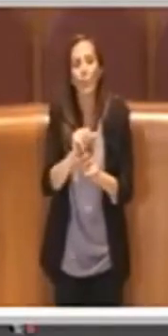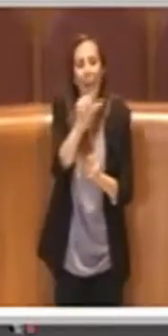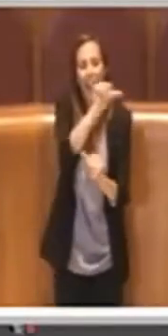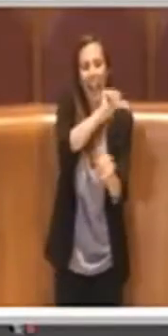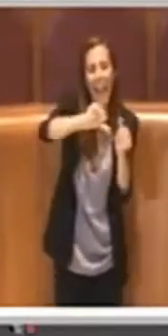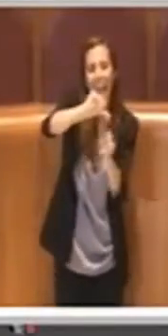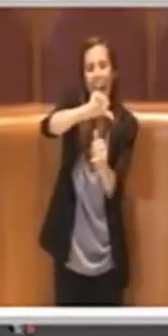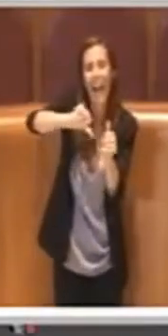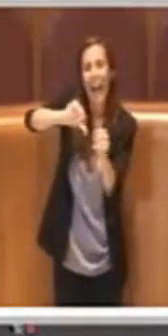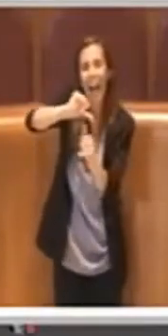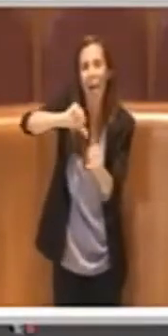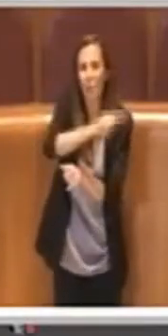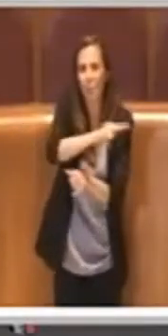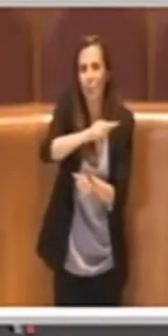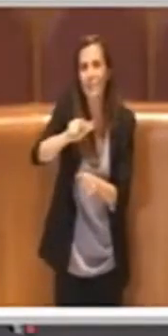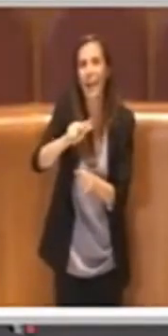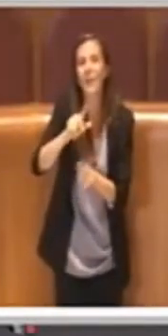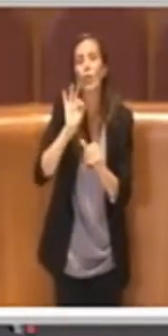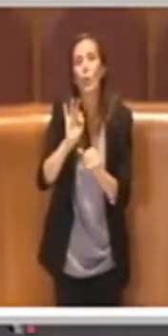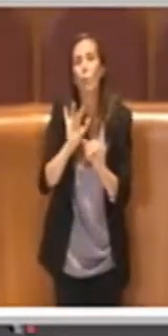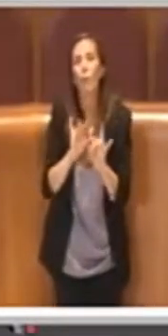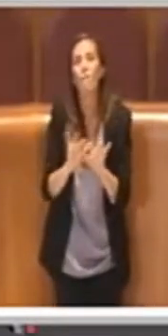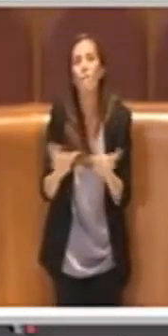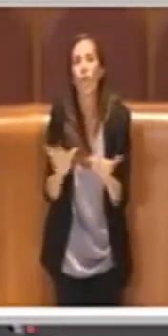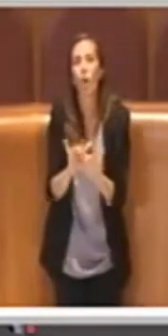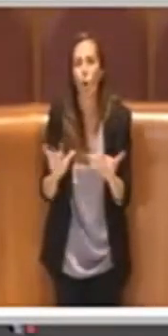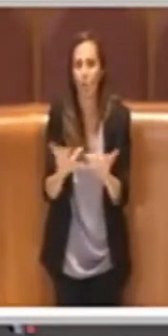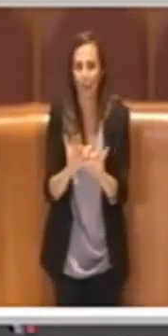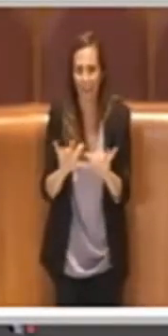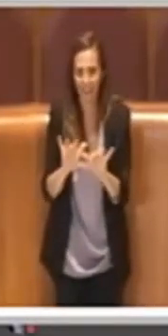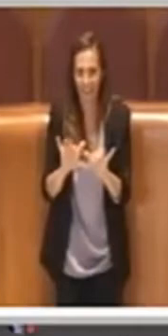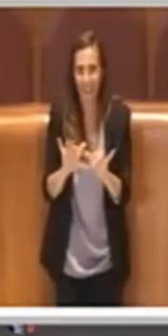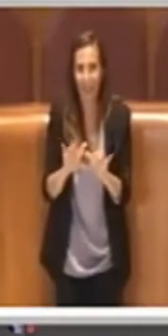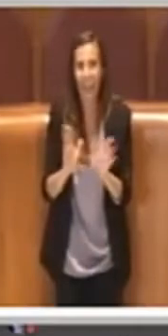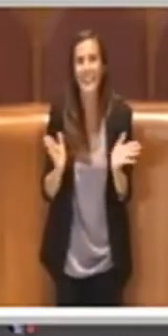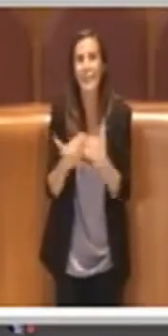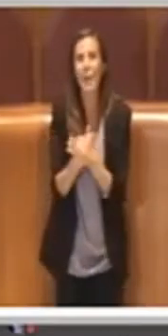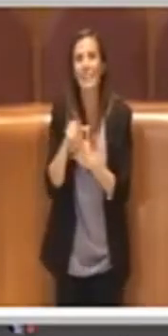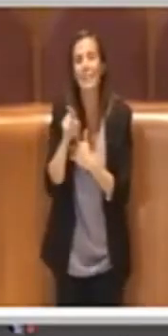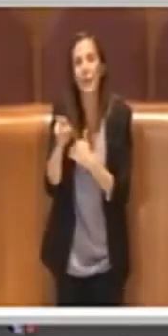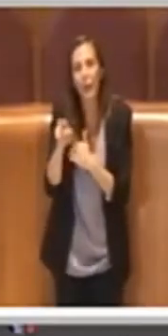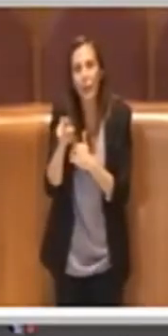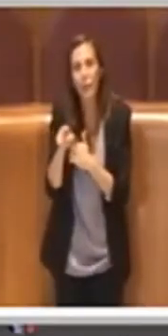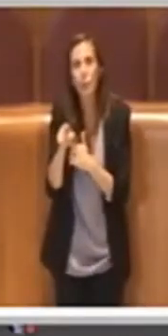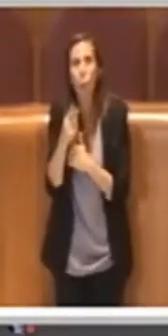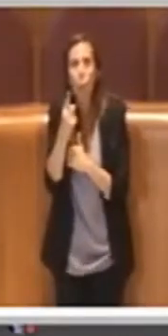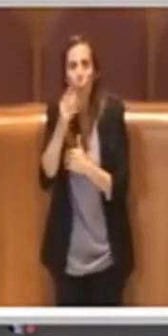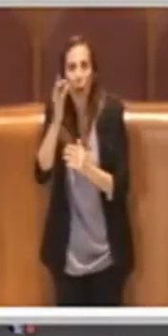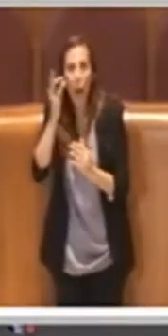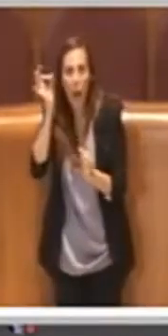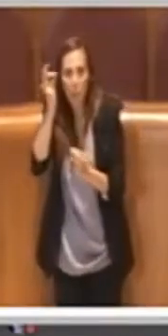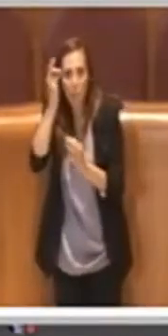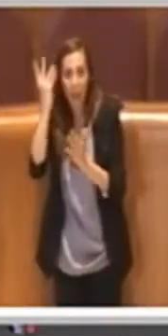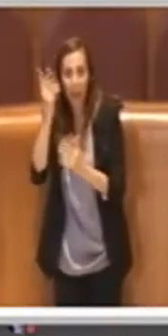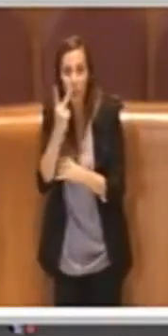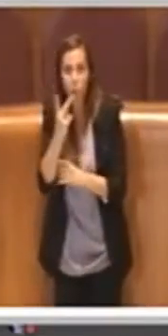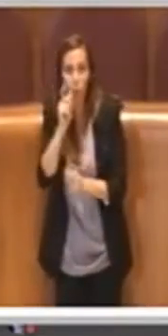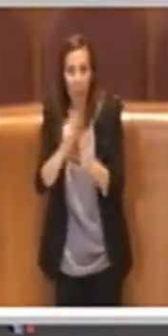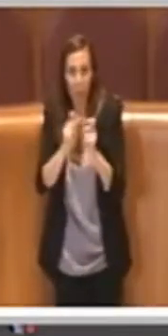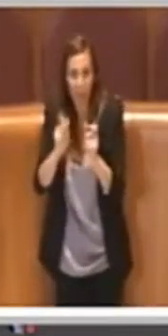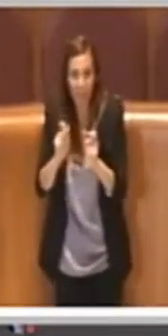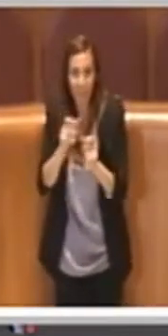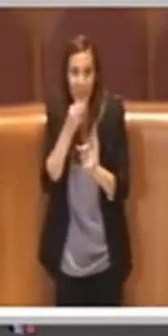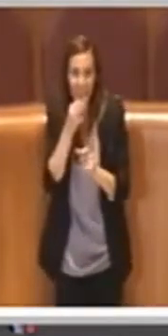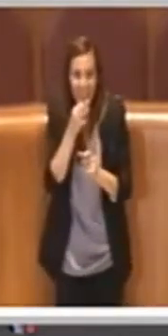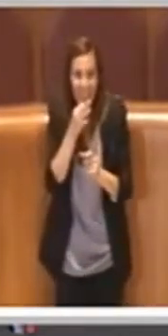contezza su un cartaceo che veniva verificata solo nel dipartimento da una o due persone. Quindi poi quando si concentrano in poche